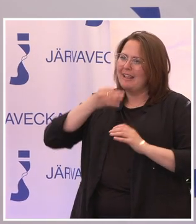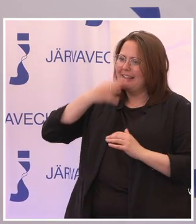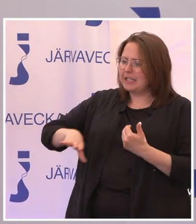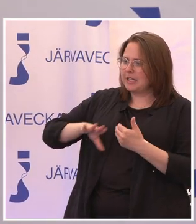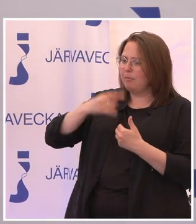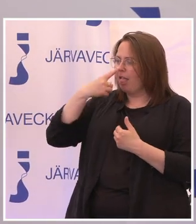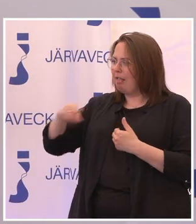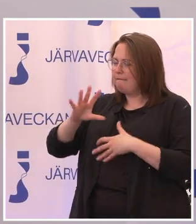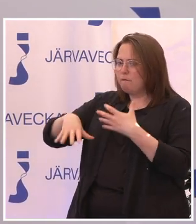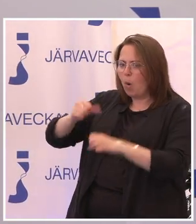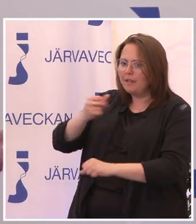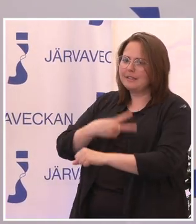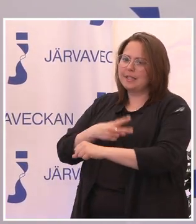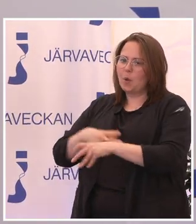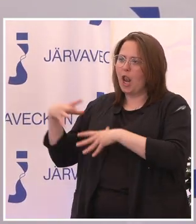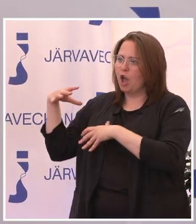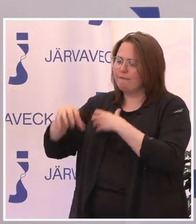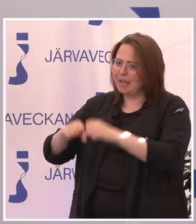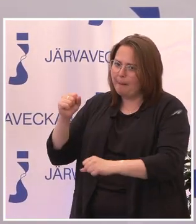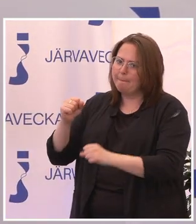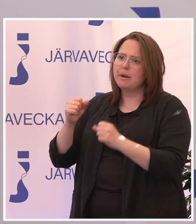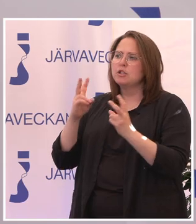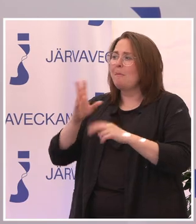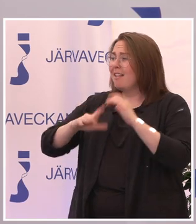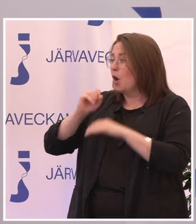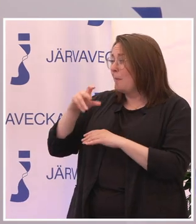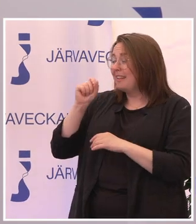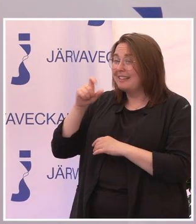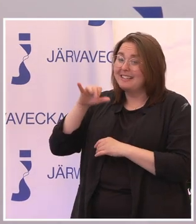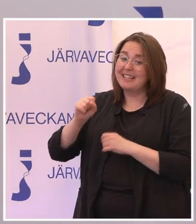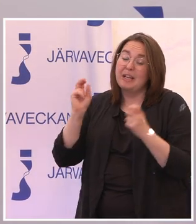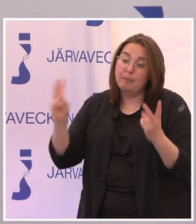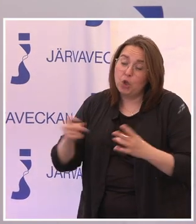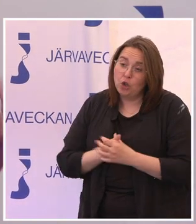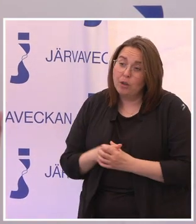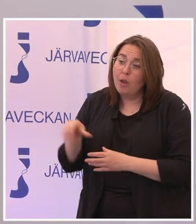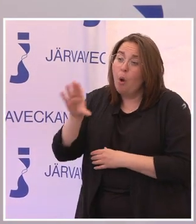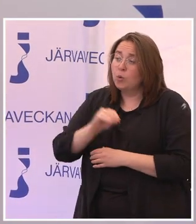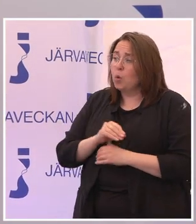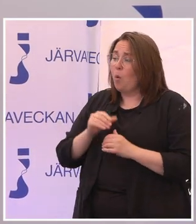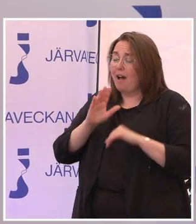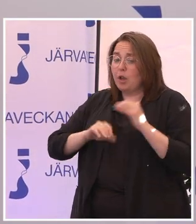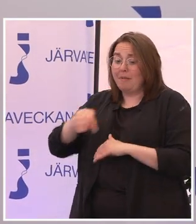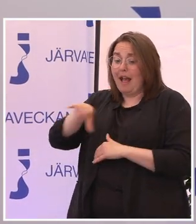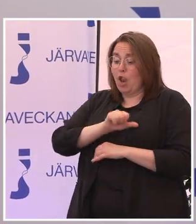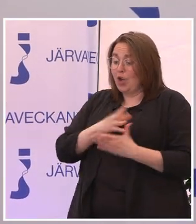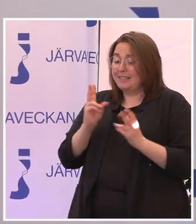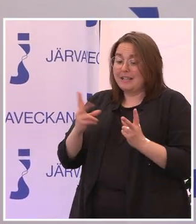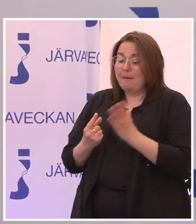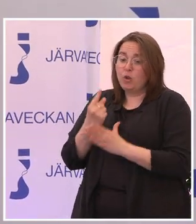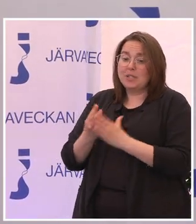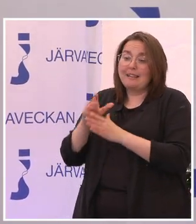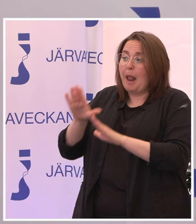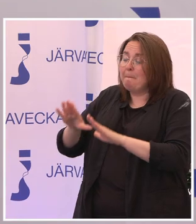utsatt för våld, sexuella övergrepp som har med digitaliseringen att göra också. Och där är ju det här att för alla har inte samma förutsättningar